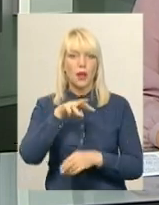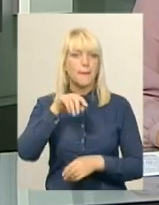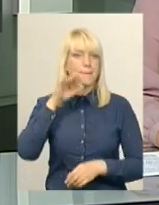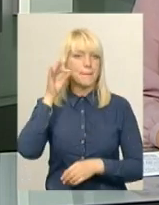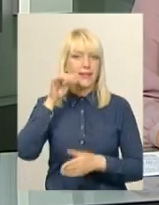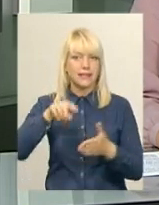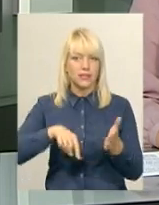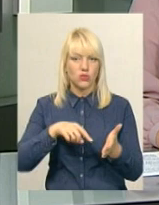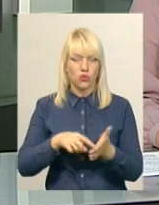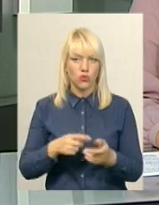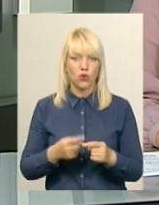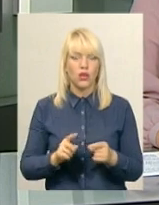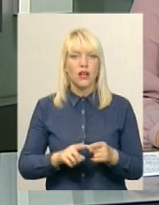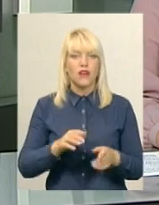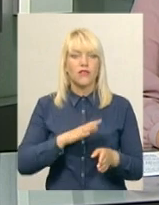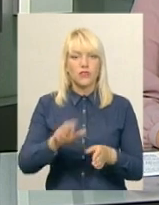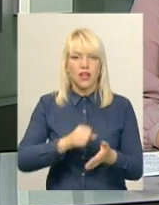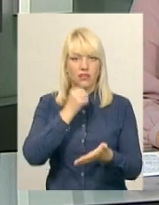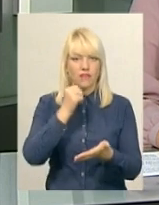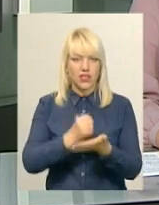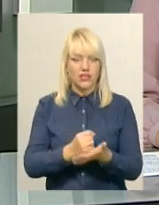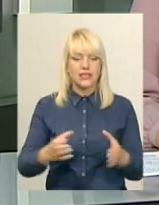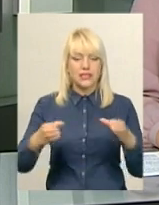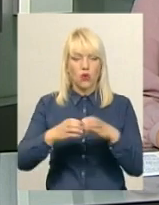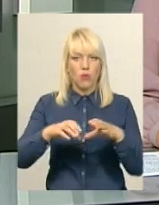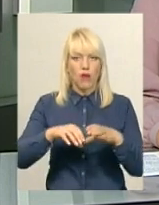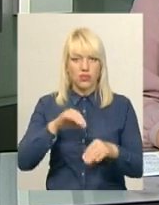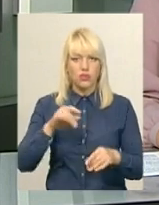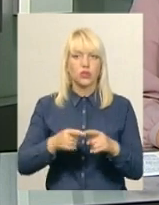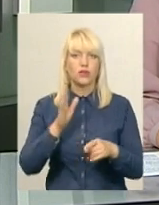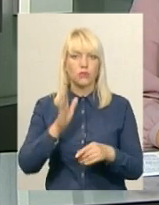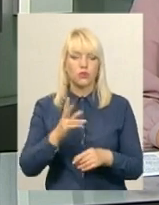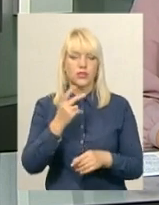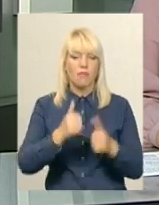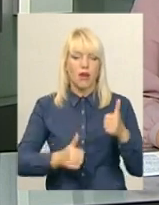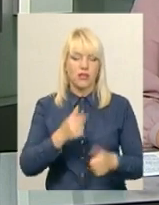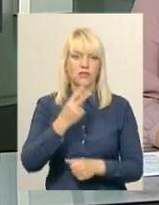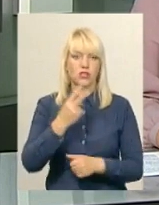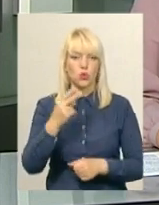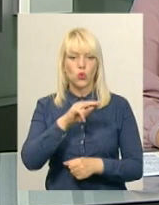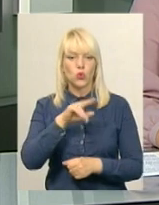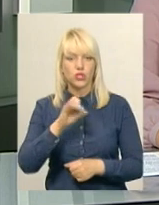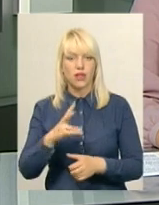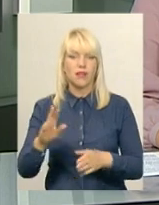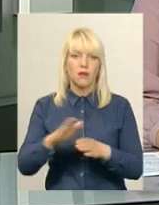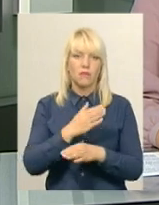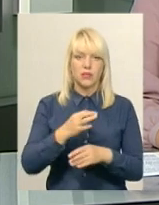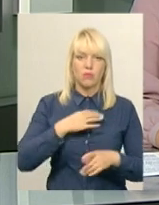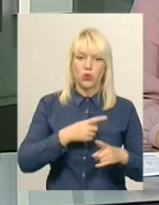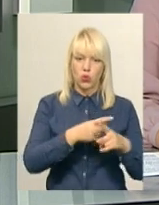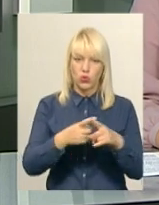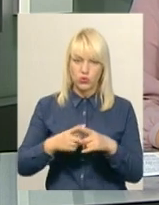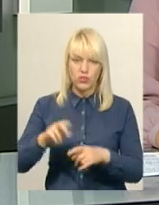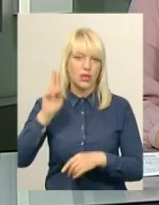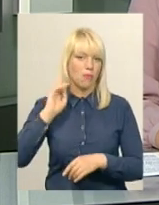Федерації легкої атлетики України затвердив склад команди. Змагання відбудуться 22 червня між атлетами Білорусі, Балкан,